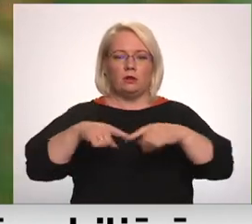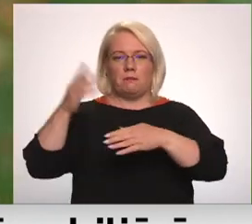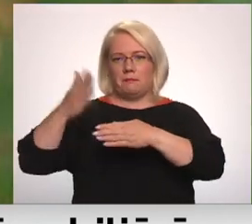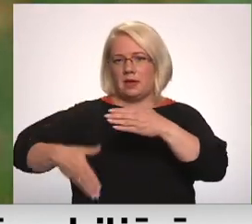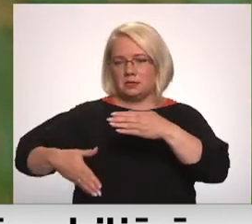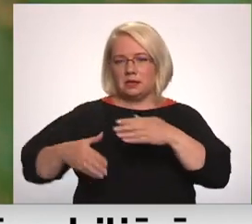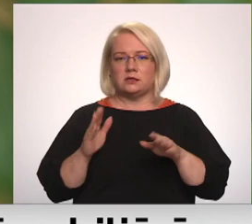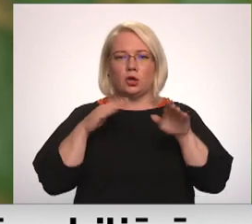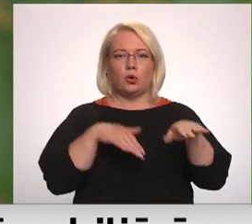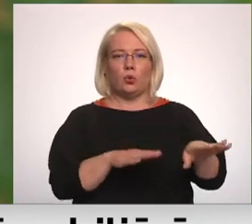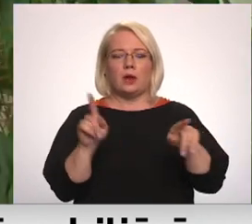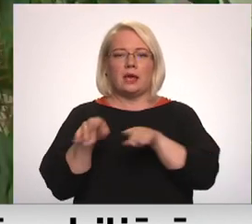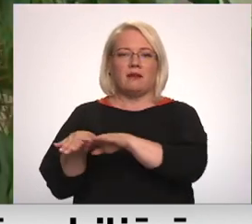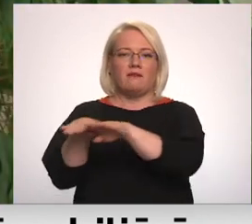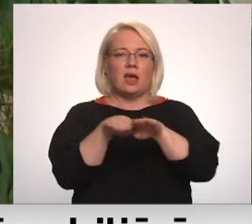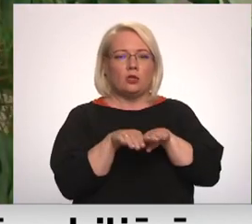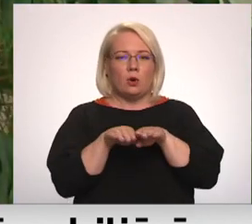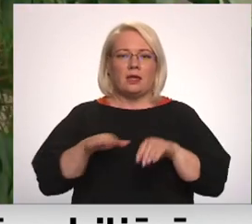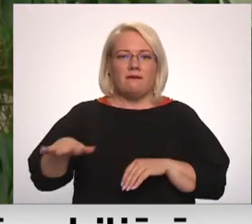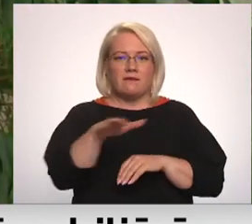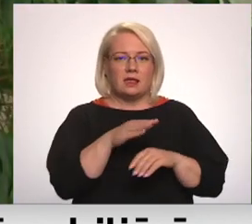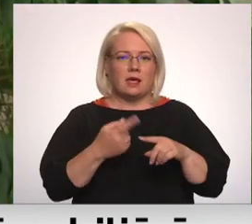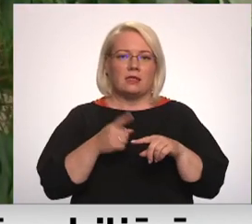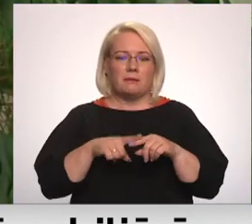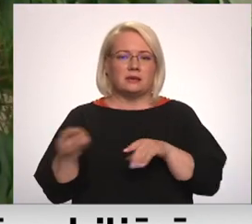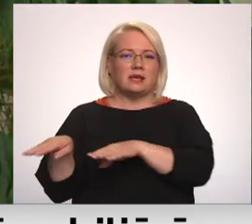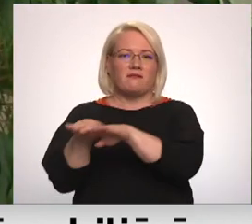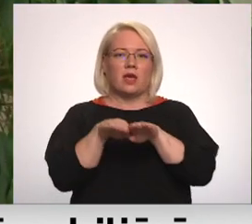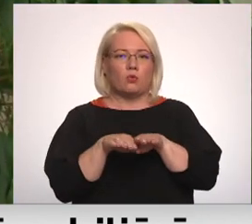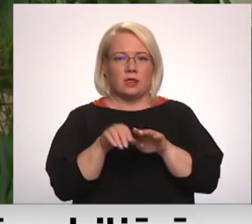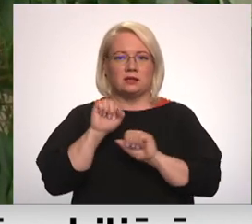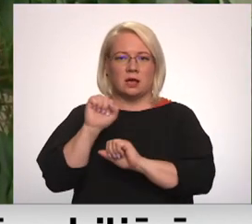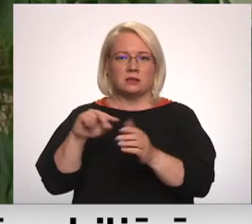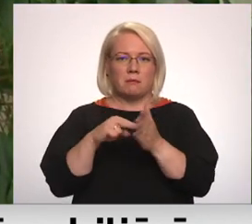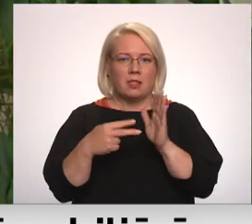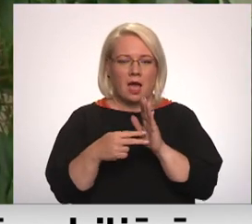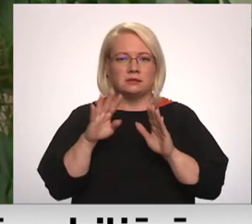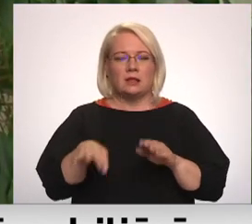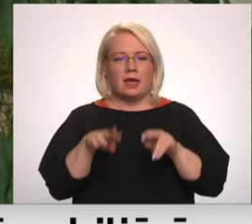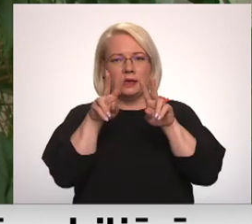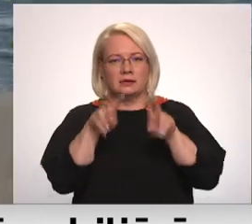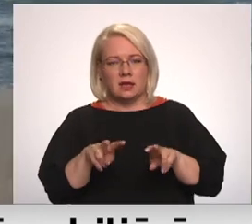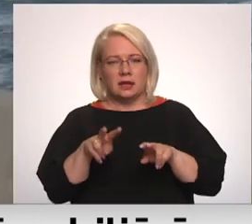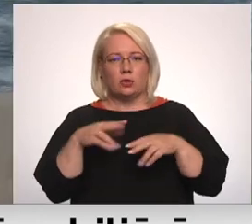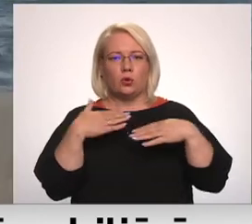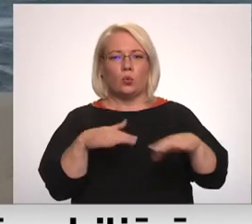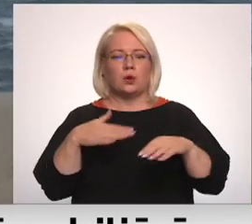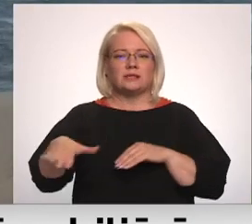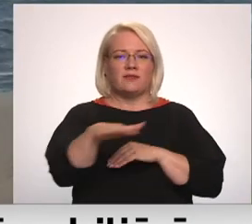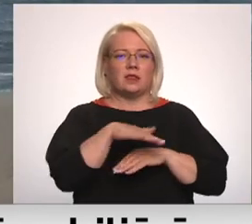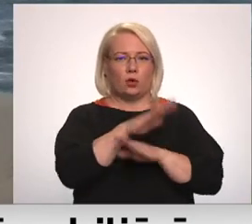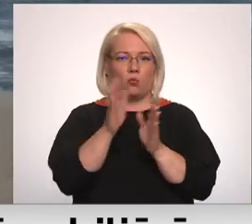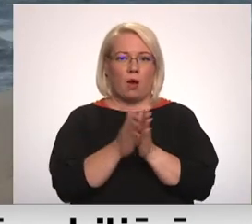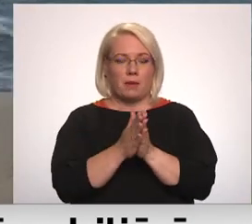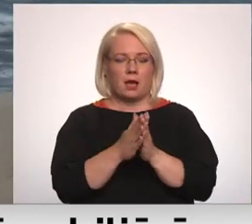Jūra ir vienota vide un tāpēc arī ir šis vienotais aizsardzības plāns, lai skatītu šo jūras vidu kopumā. Jūras